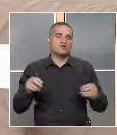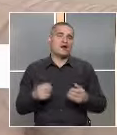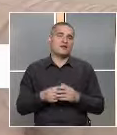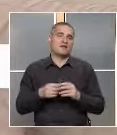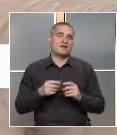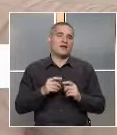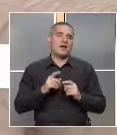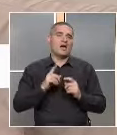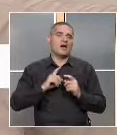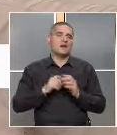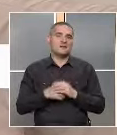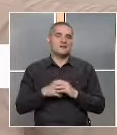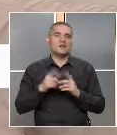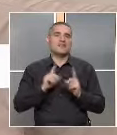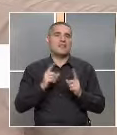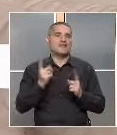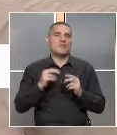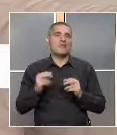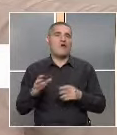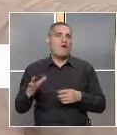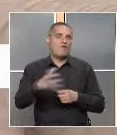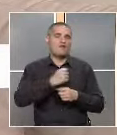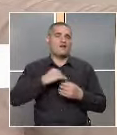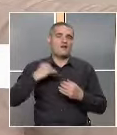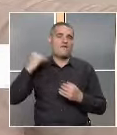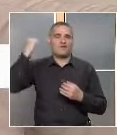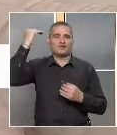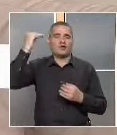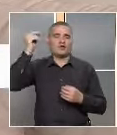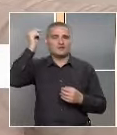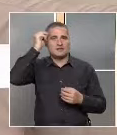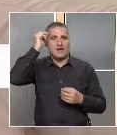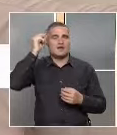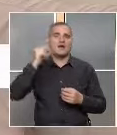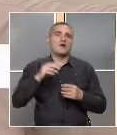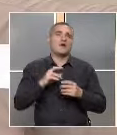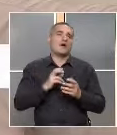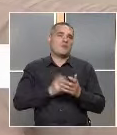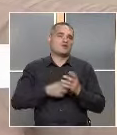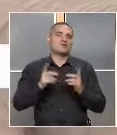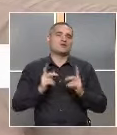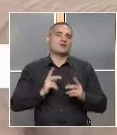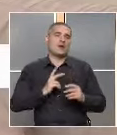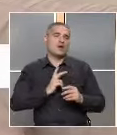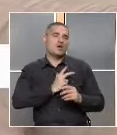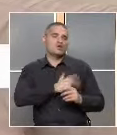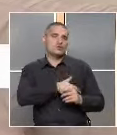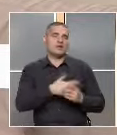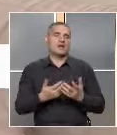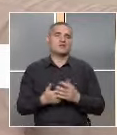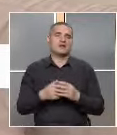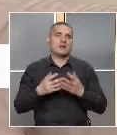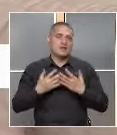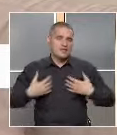обладяване на високи знания, на големи знания. Не е просто да социализират и